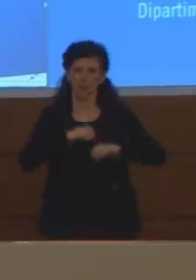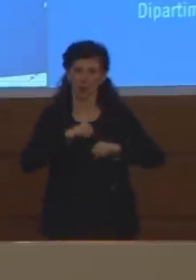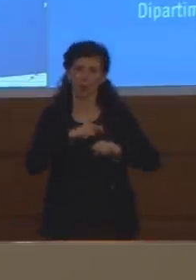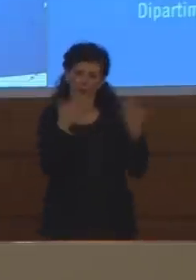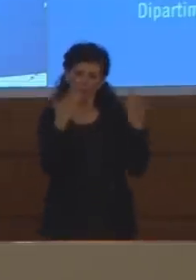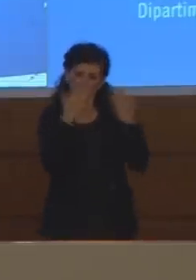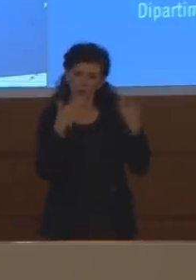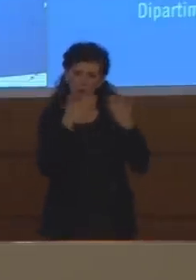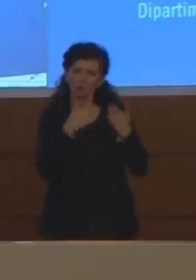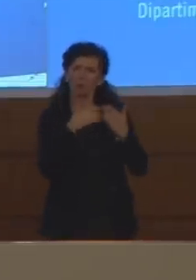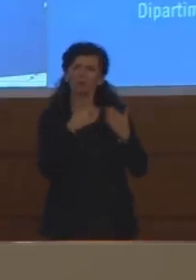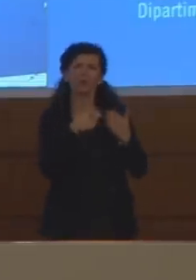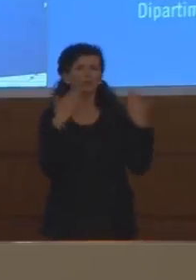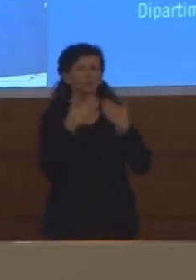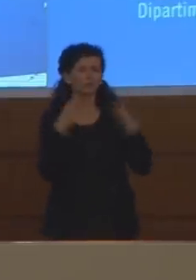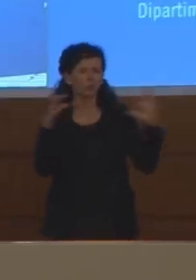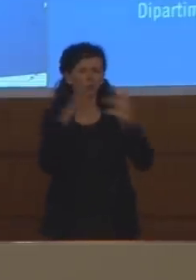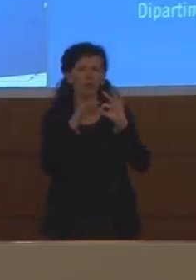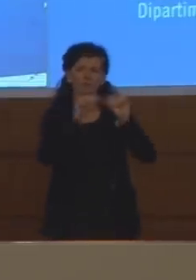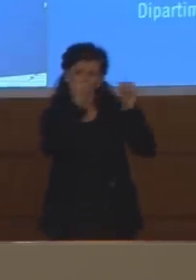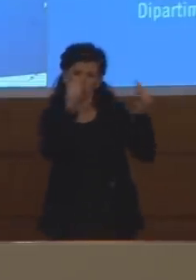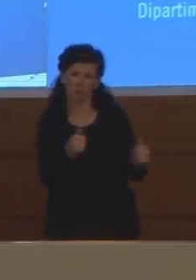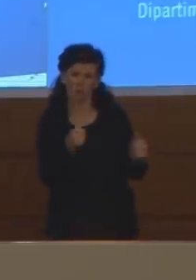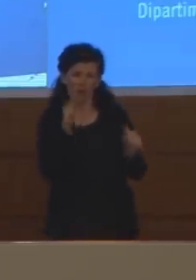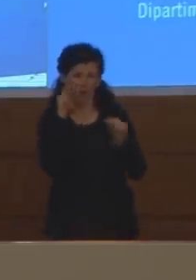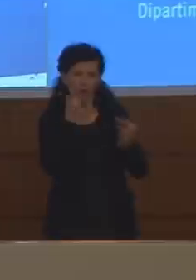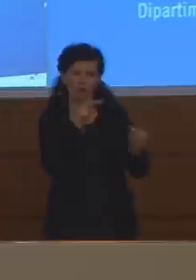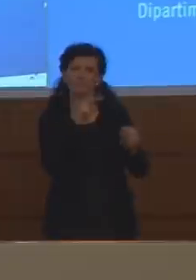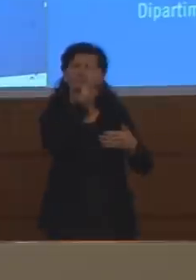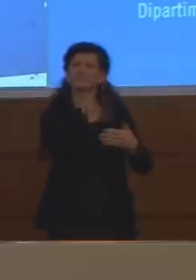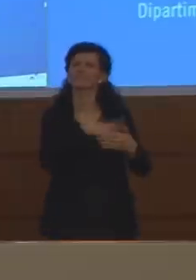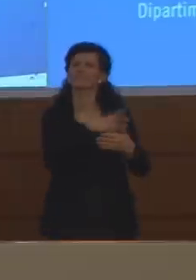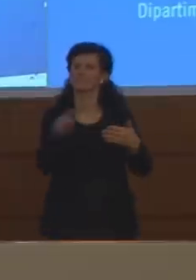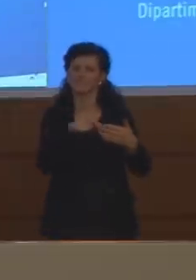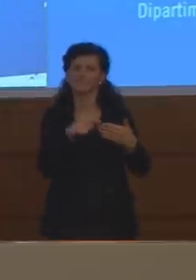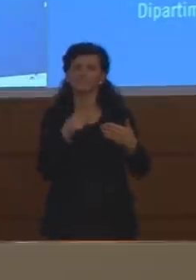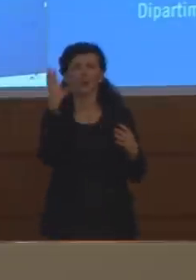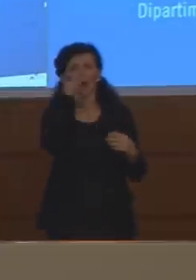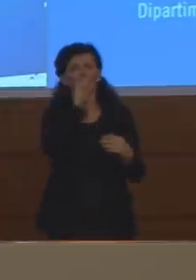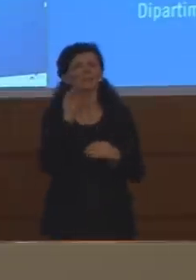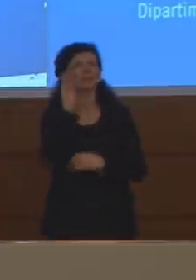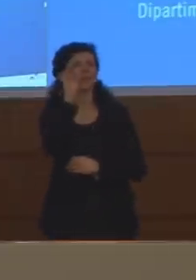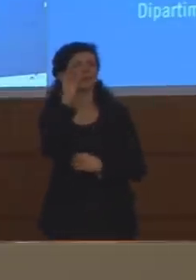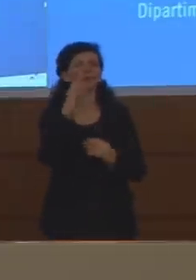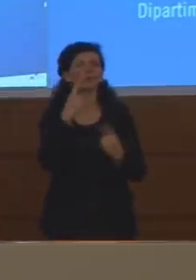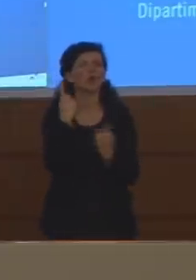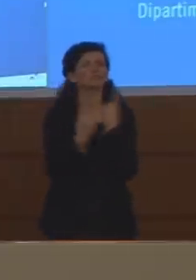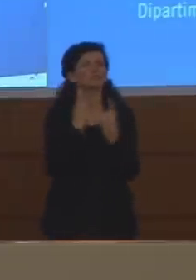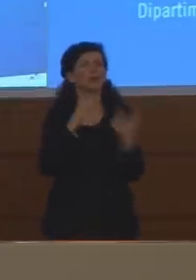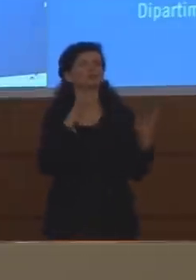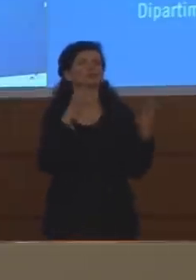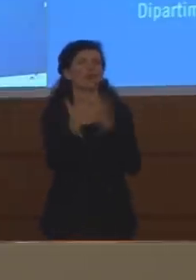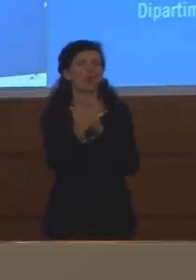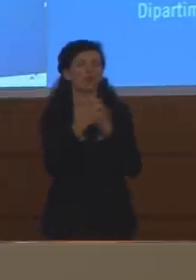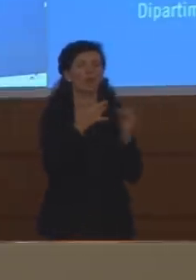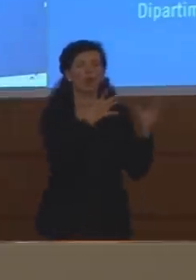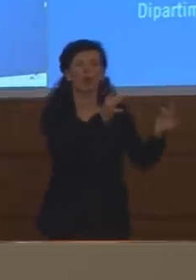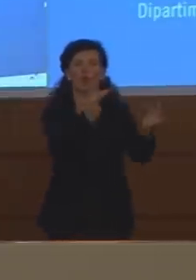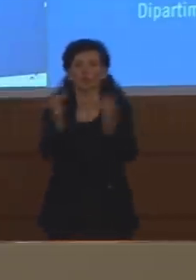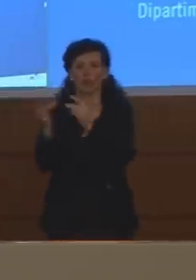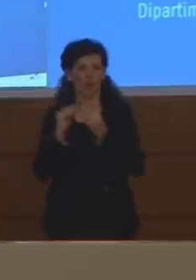sono studi di modellistica, che quindi cercano di prevedere quello che sarà l'andamento del contagio.